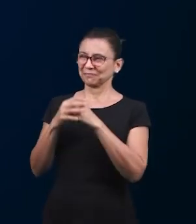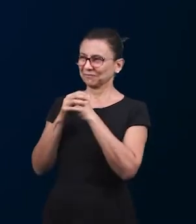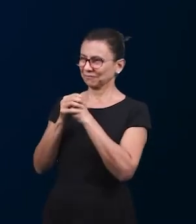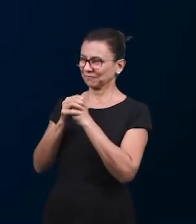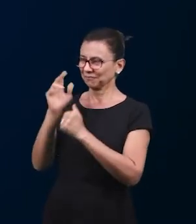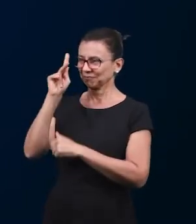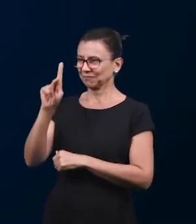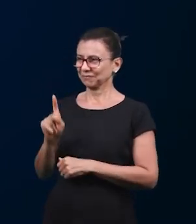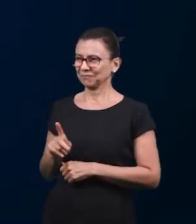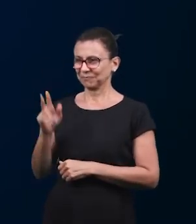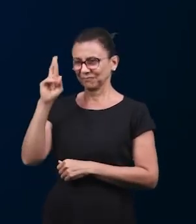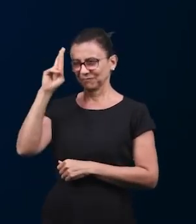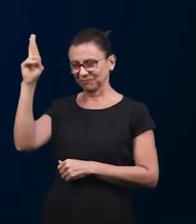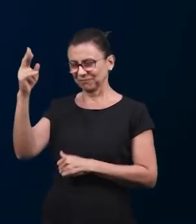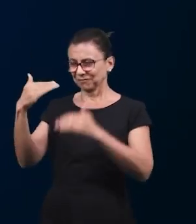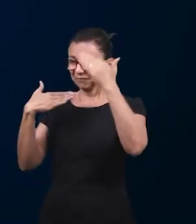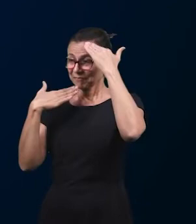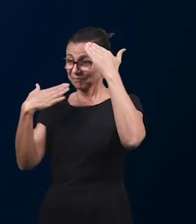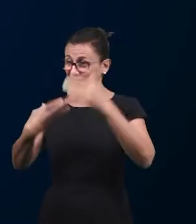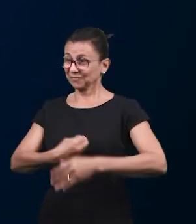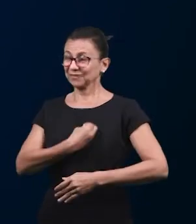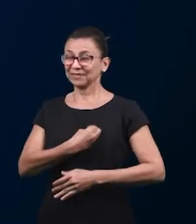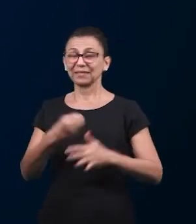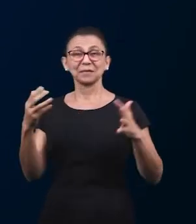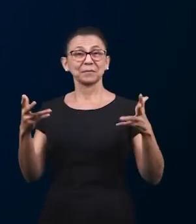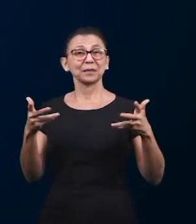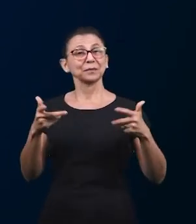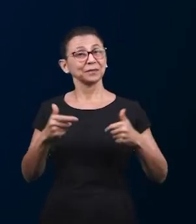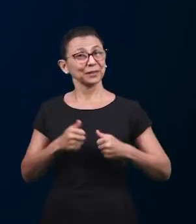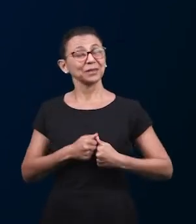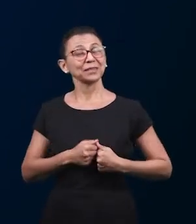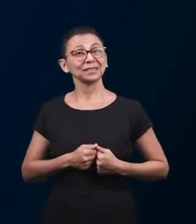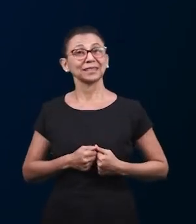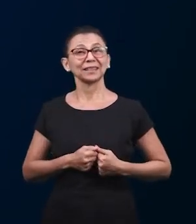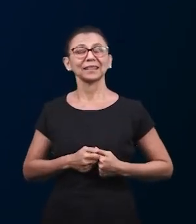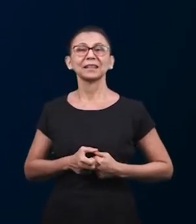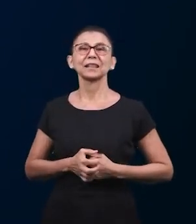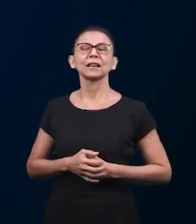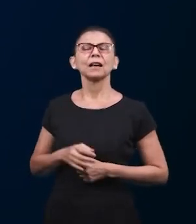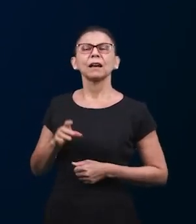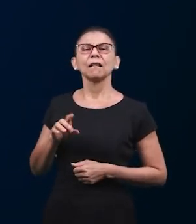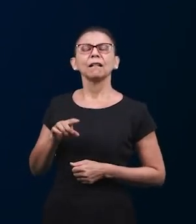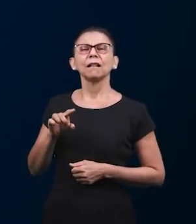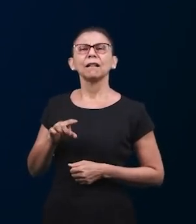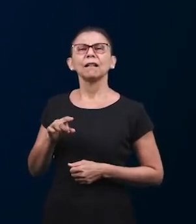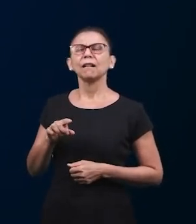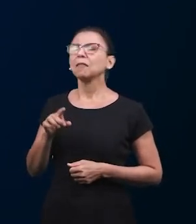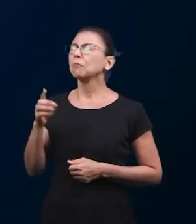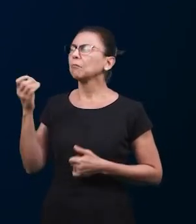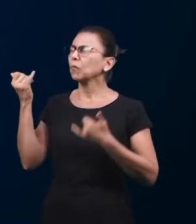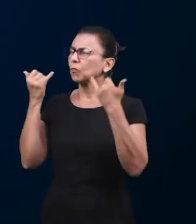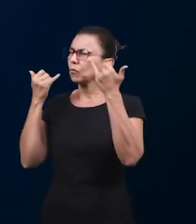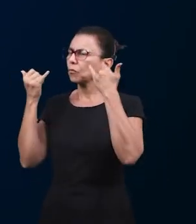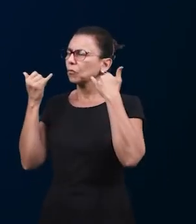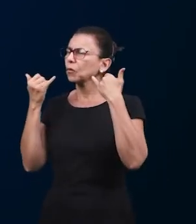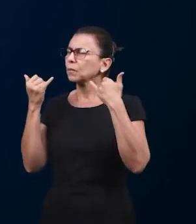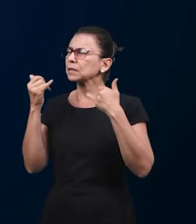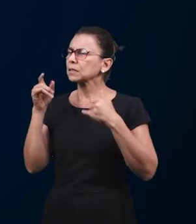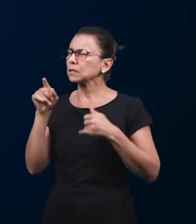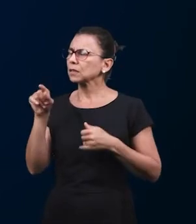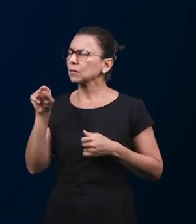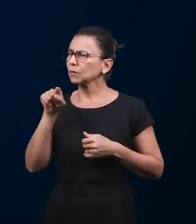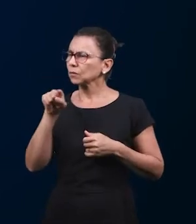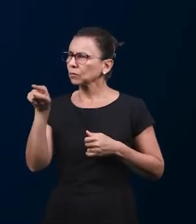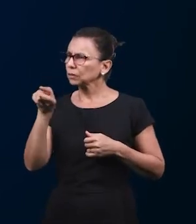братские объятия мир Господа Иисуса благодарим пастор Андерсона за его свидетельство и за